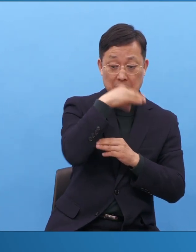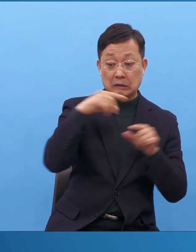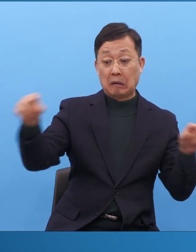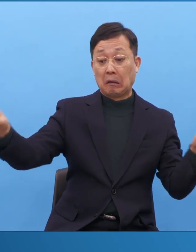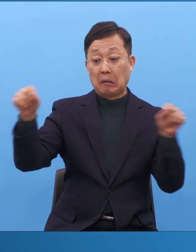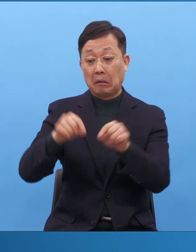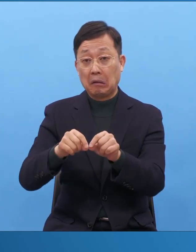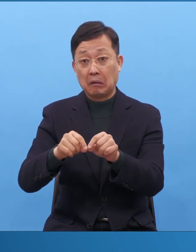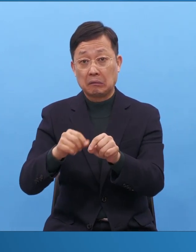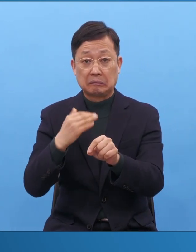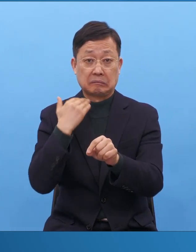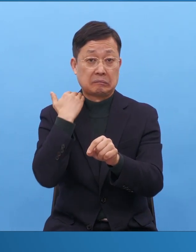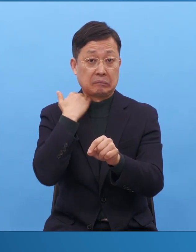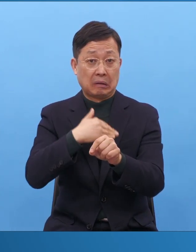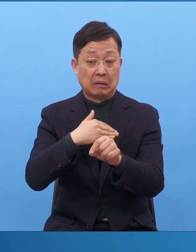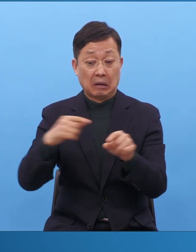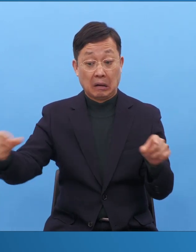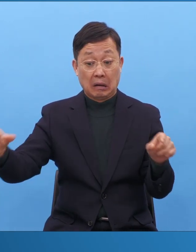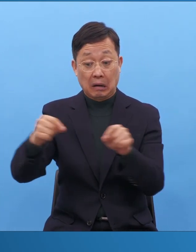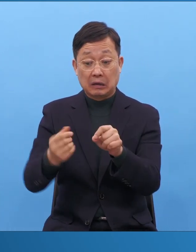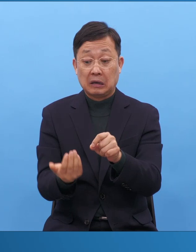정치인들이 있는 곳으로 먼저 가야 되는 겁니다.